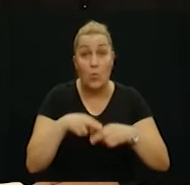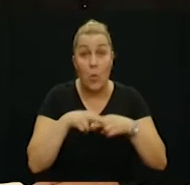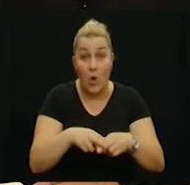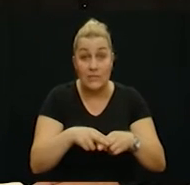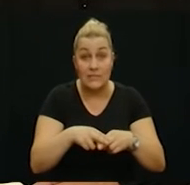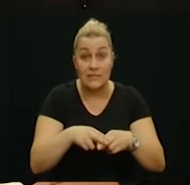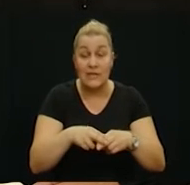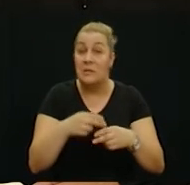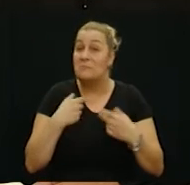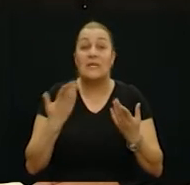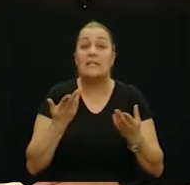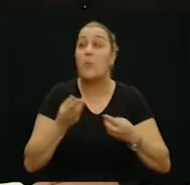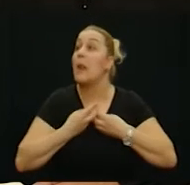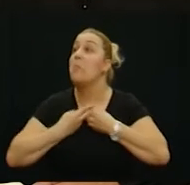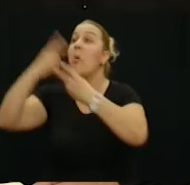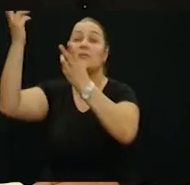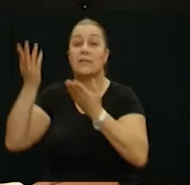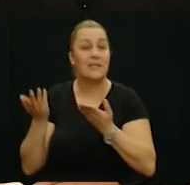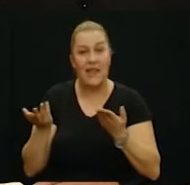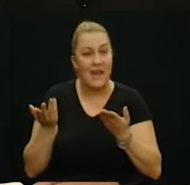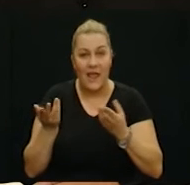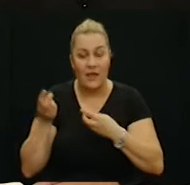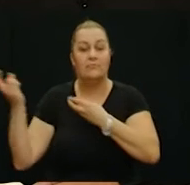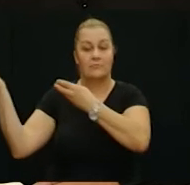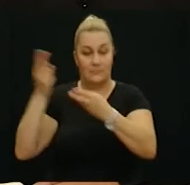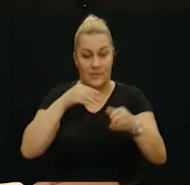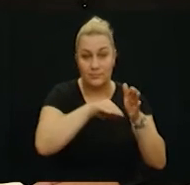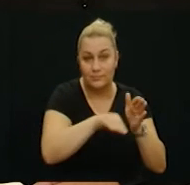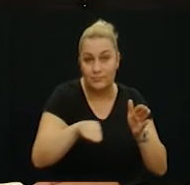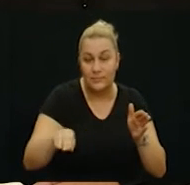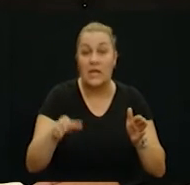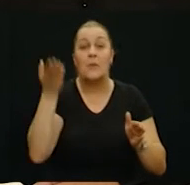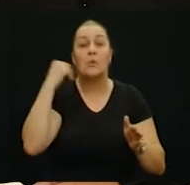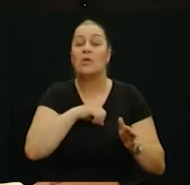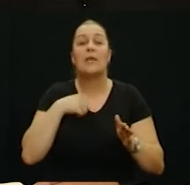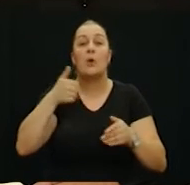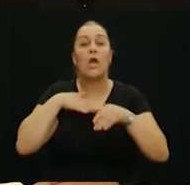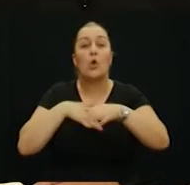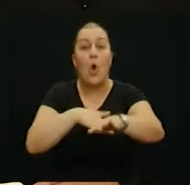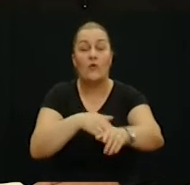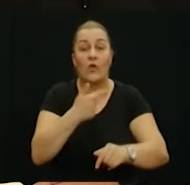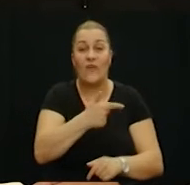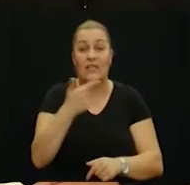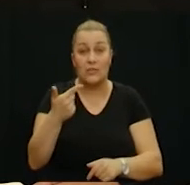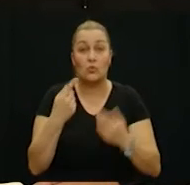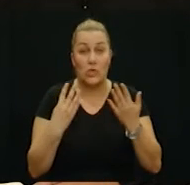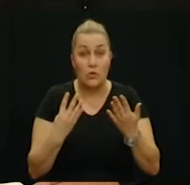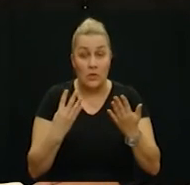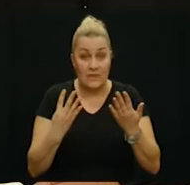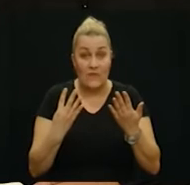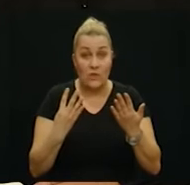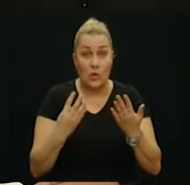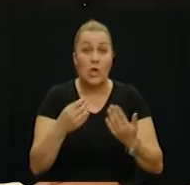Znači, mi ih nismo imali gdje poslati. Bio je samo taj jedan konvoj 22. rujna koji je odnio